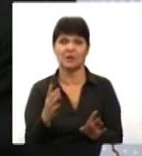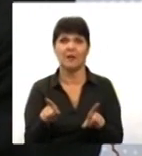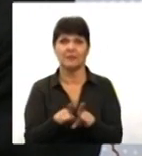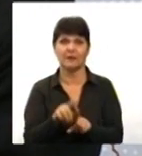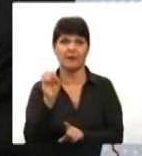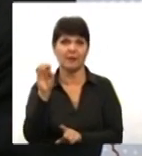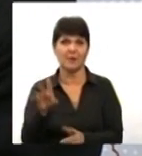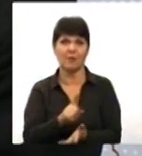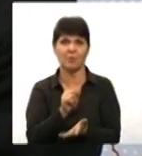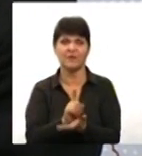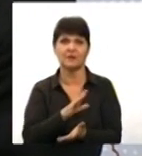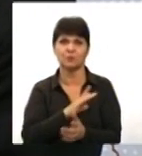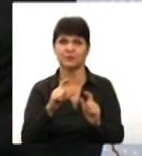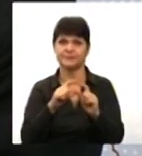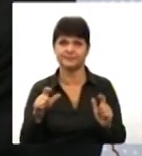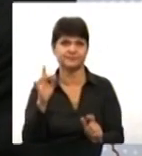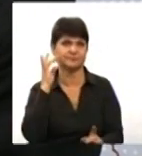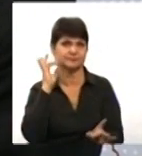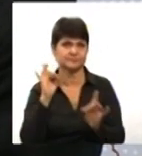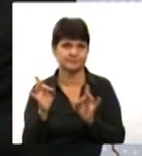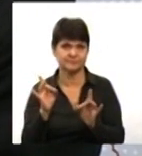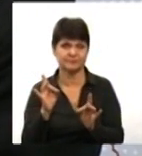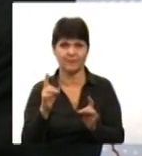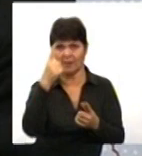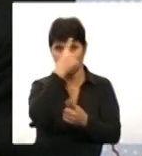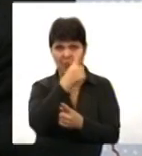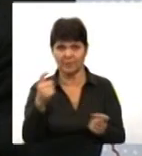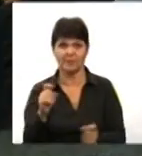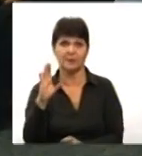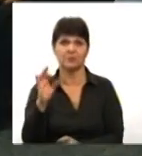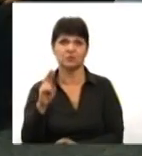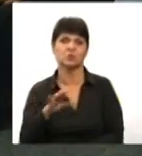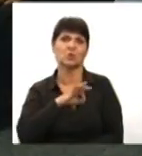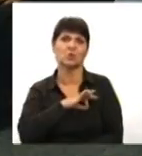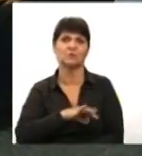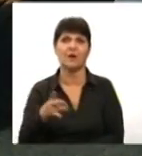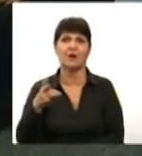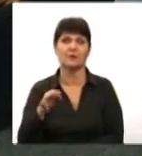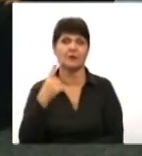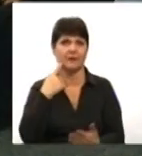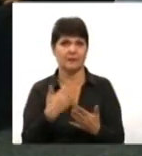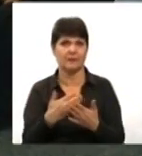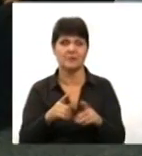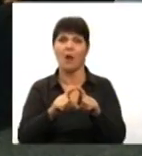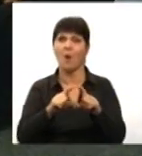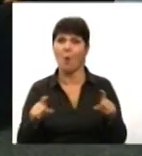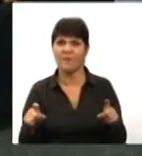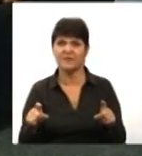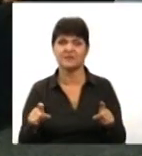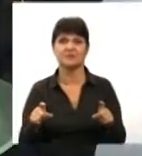мають бути встановлені на об'єктах публічної і соціального користування. Тобто це і прозорі офіси, це